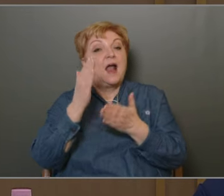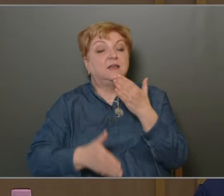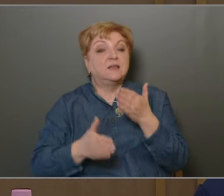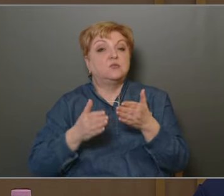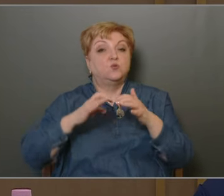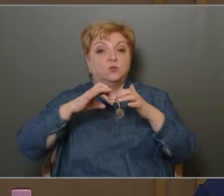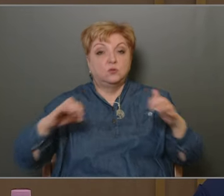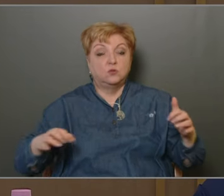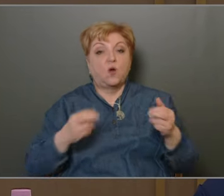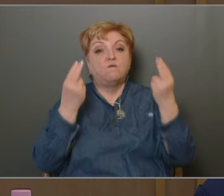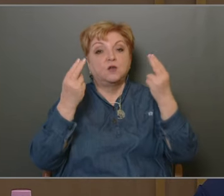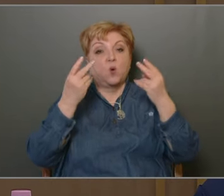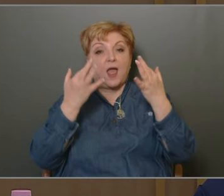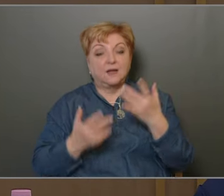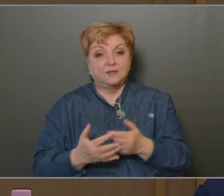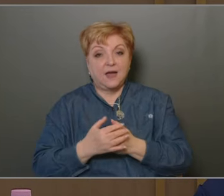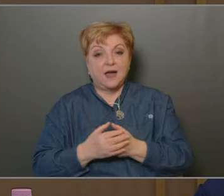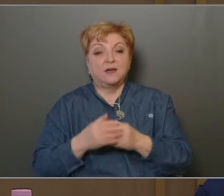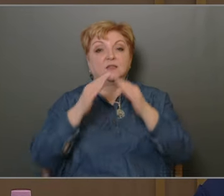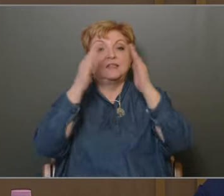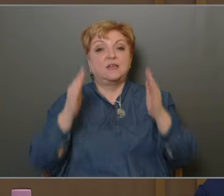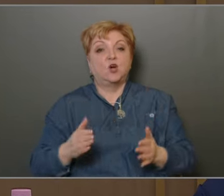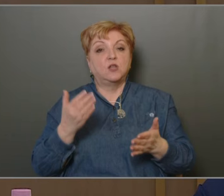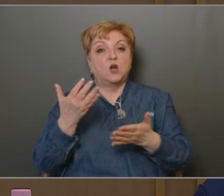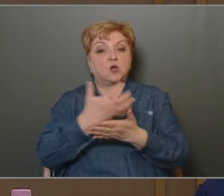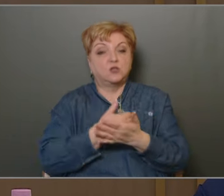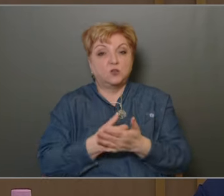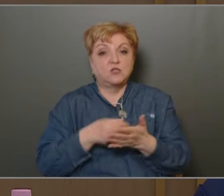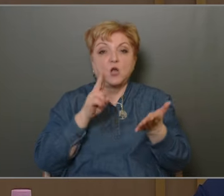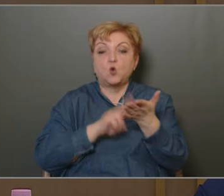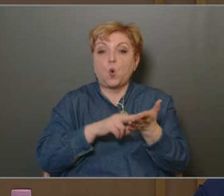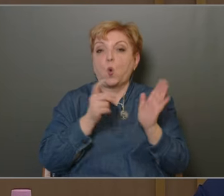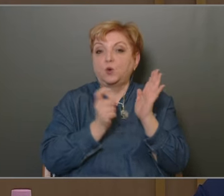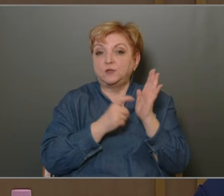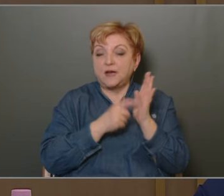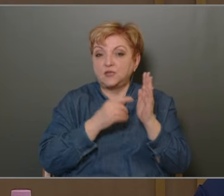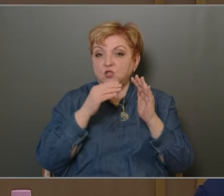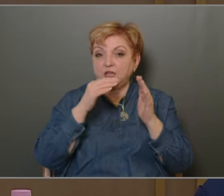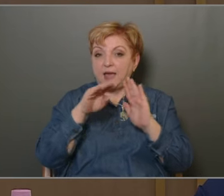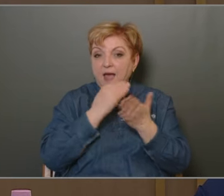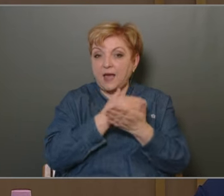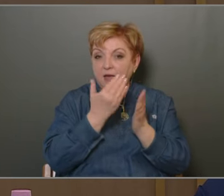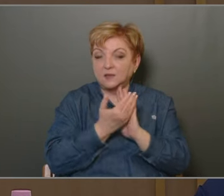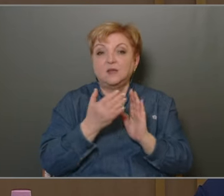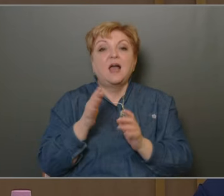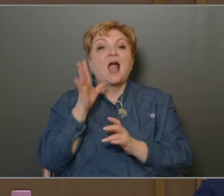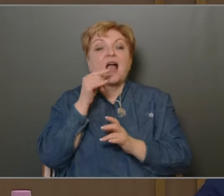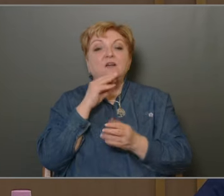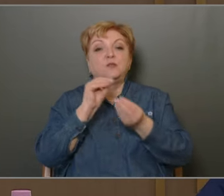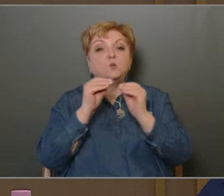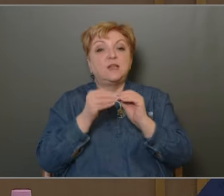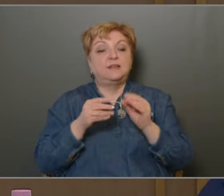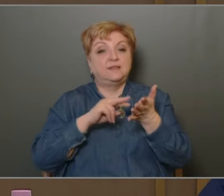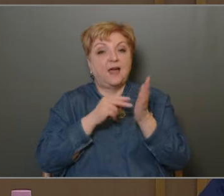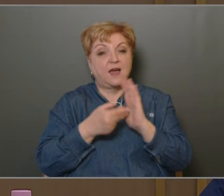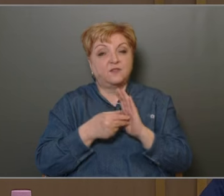szerződés vagyonleltára, a szétvállási szerződés ingatlan hasznosítása, a jogok és kötelességek megoszlása, a KFT üzleti terve,